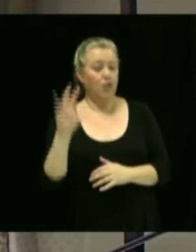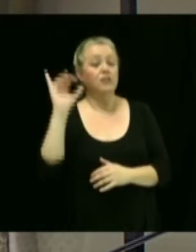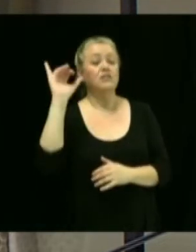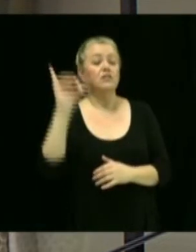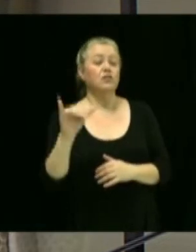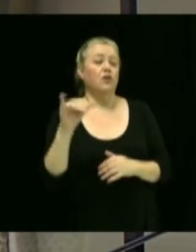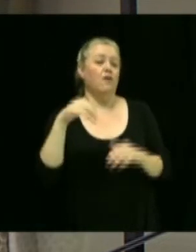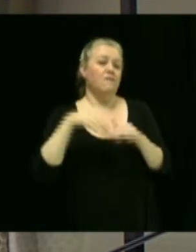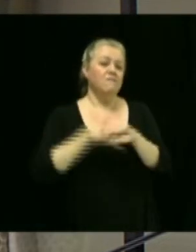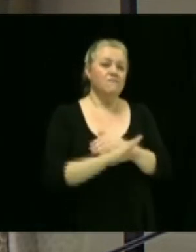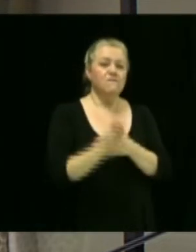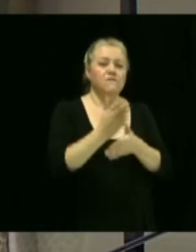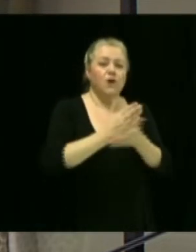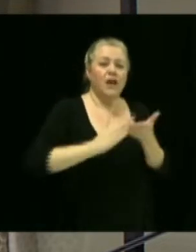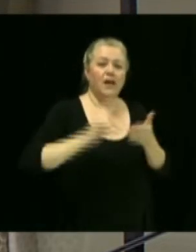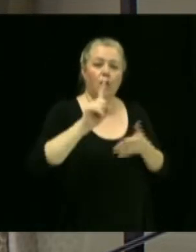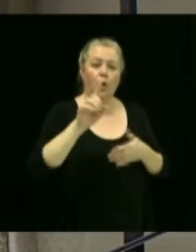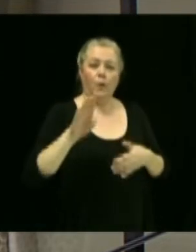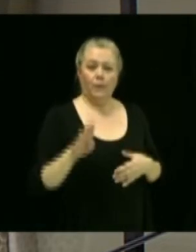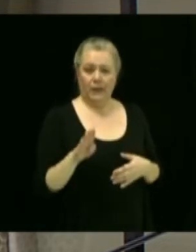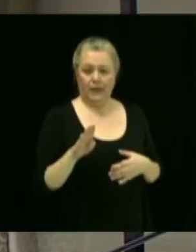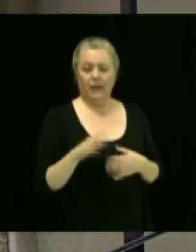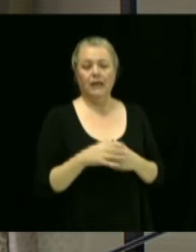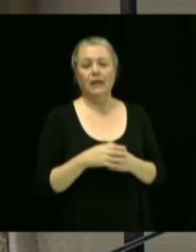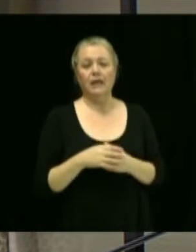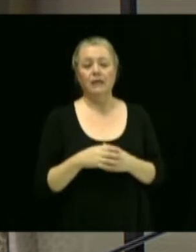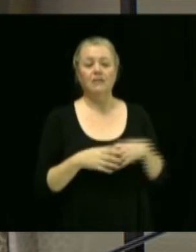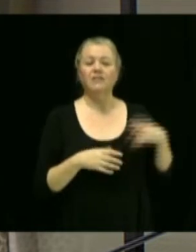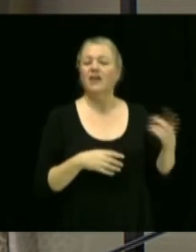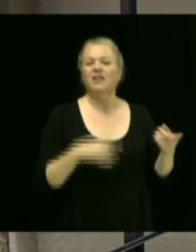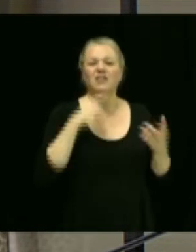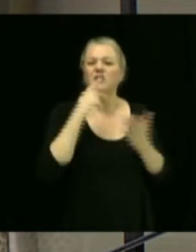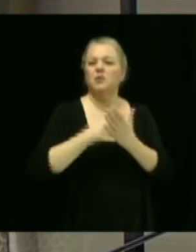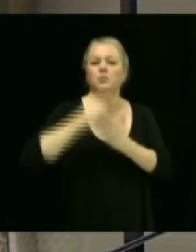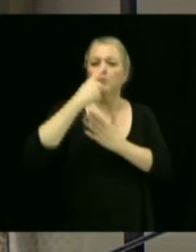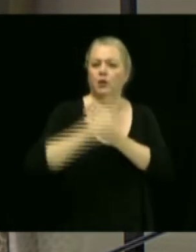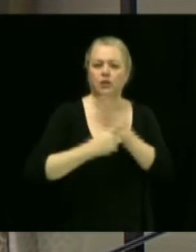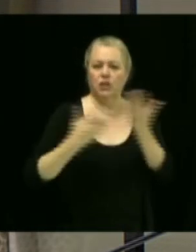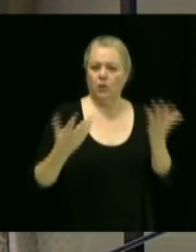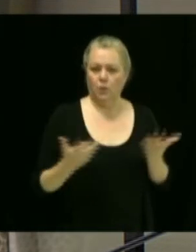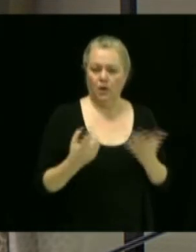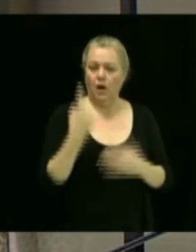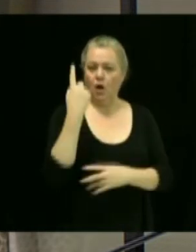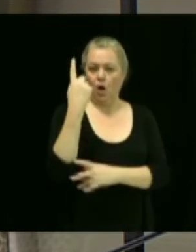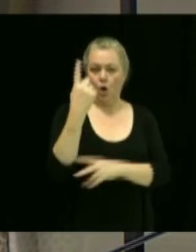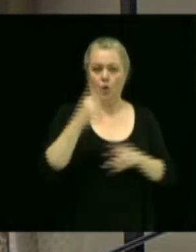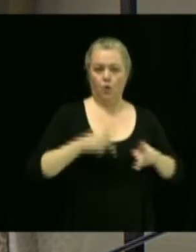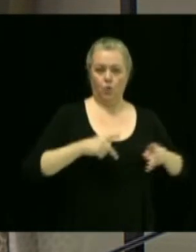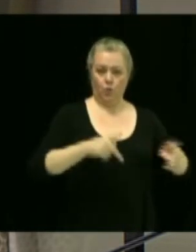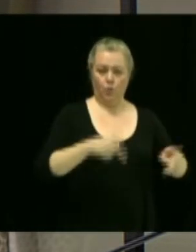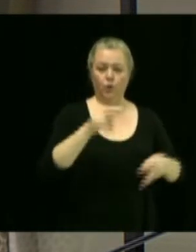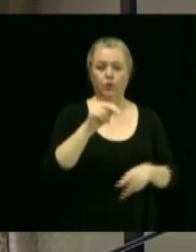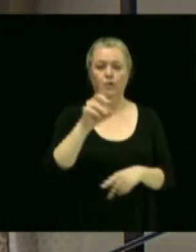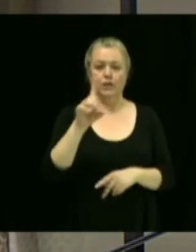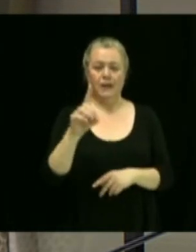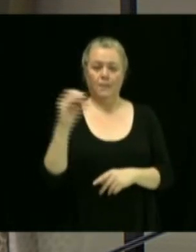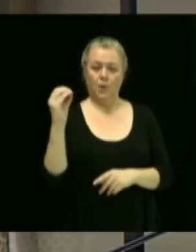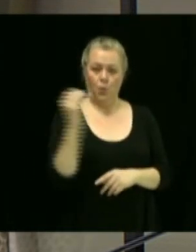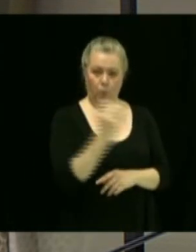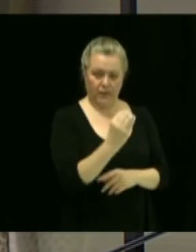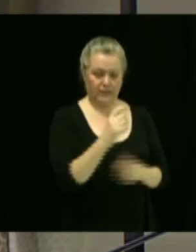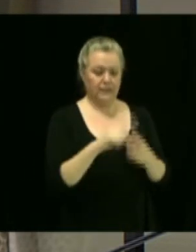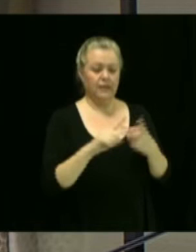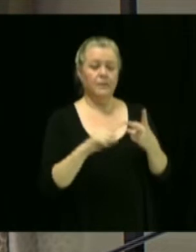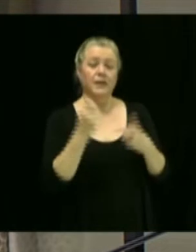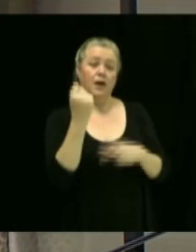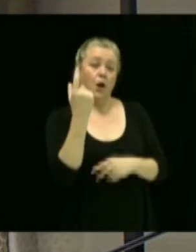propriété municipale. Alors, c'est un projet de réfection, en fait, du 1 rue Notre-Dame-Ouest et du 11 boulevard Gamache. Alors,